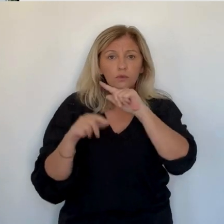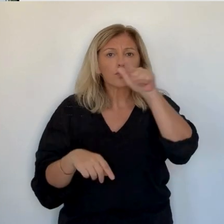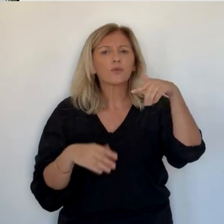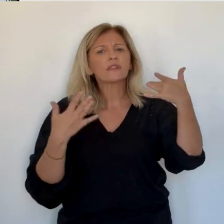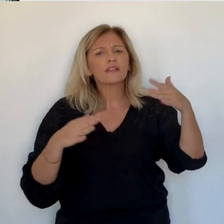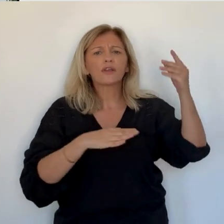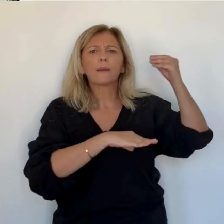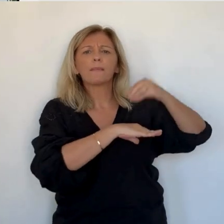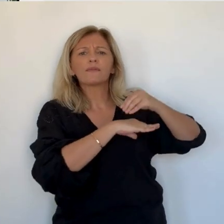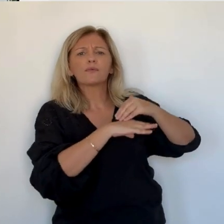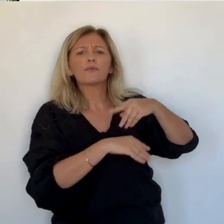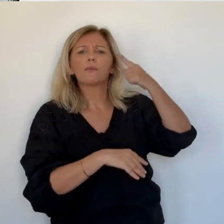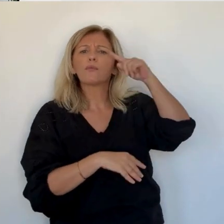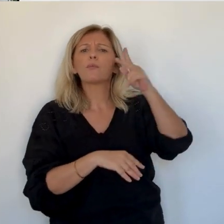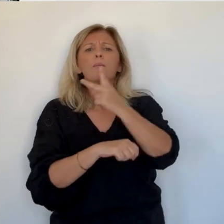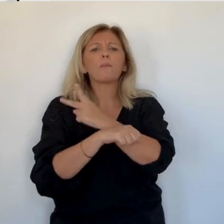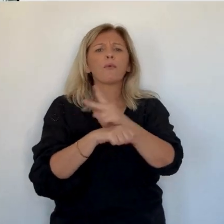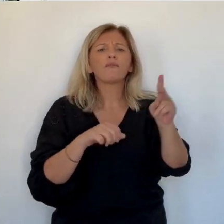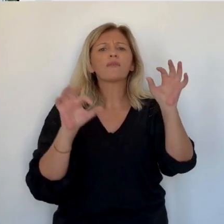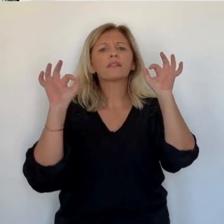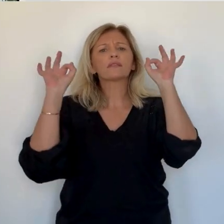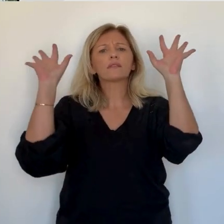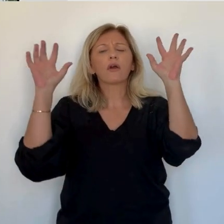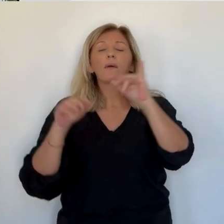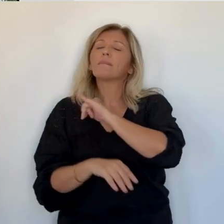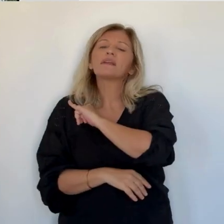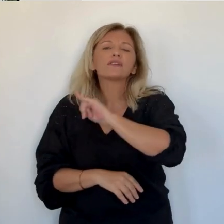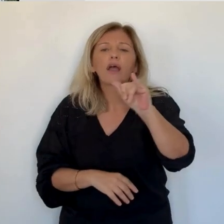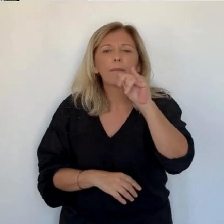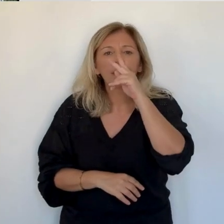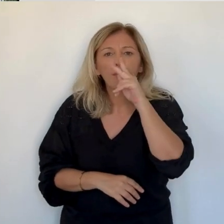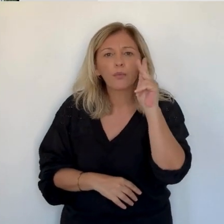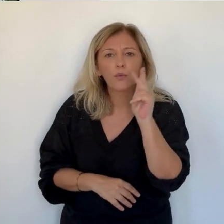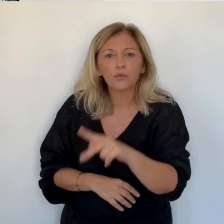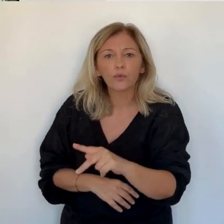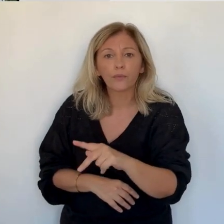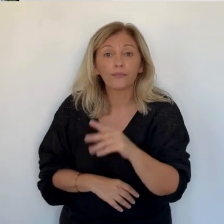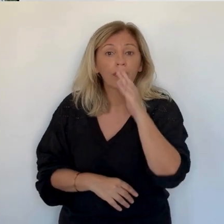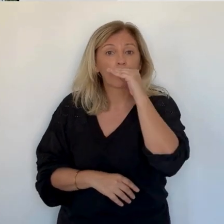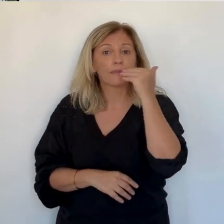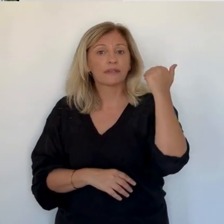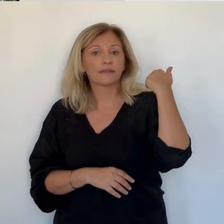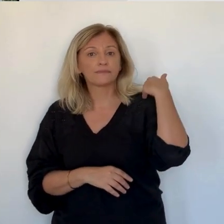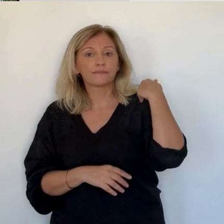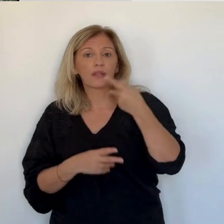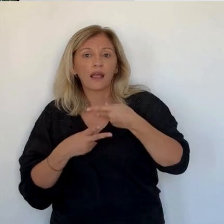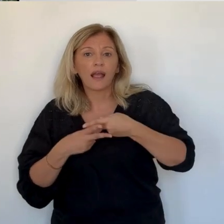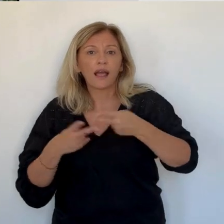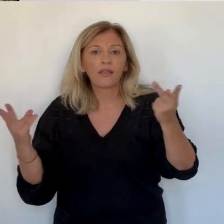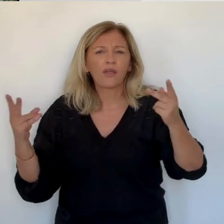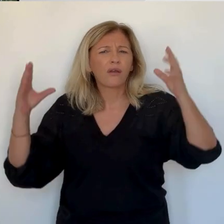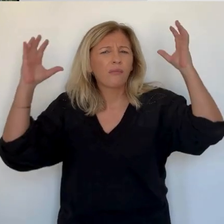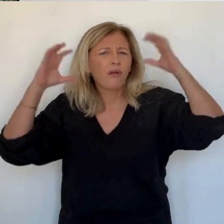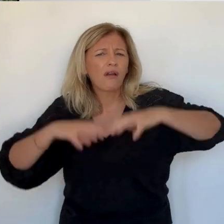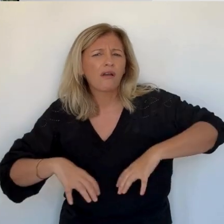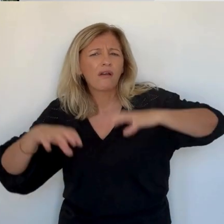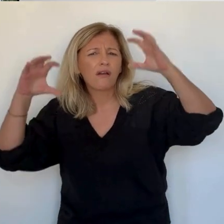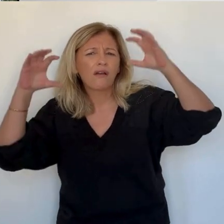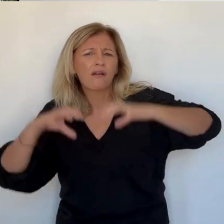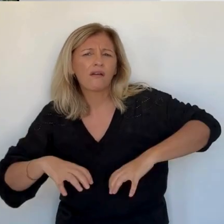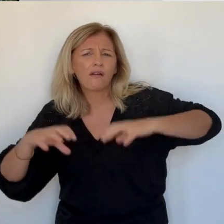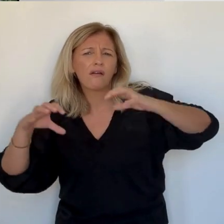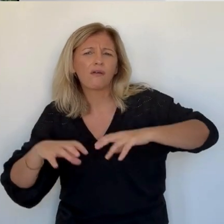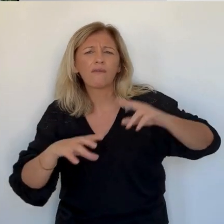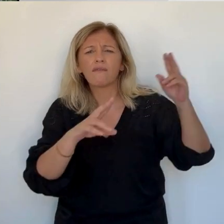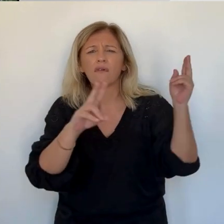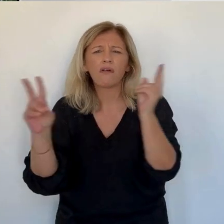info dans ce sens, donc on est surpris. Nous avons été prévenus quelques fois par la décorce de football sur des